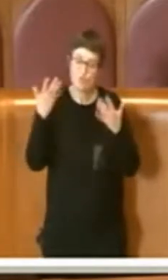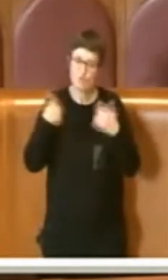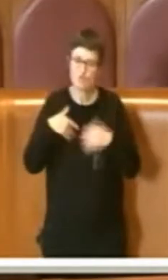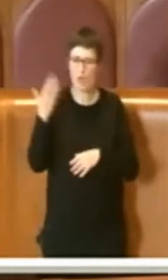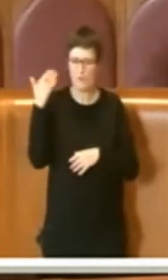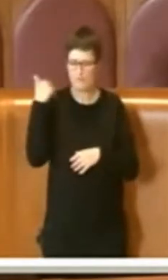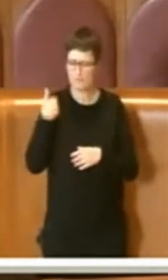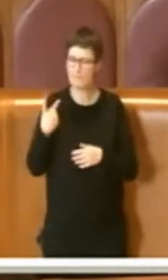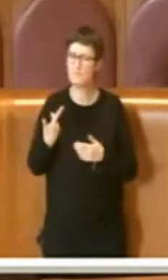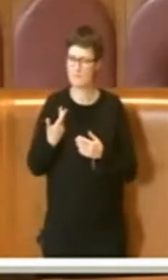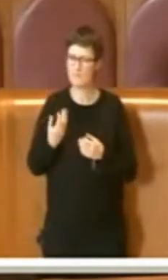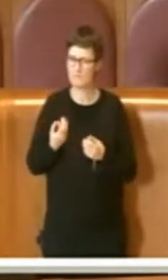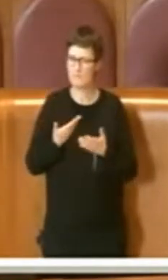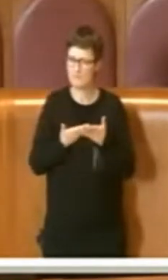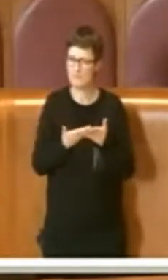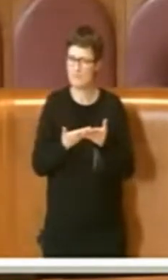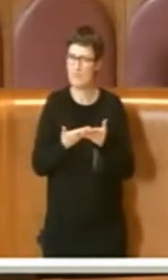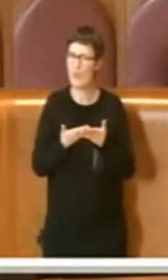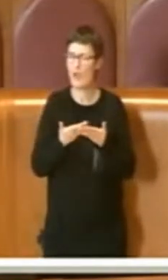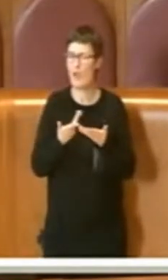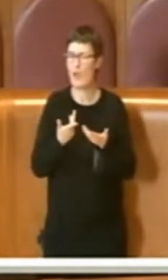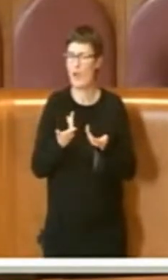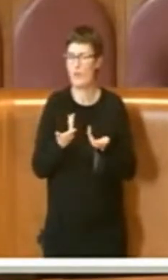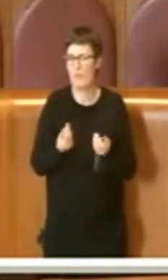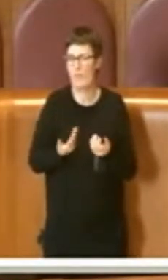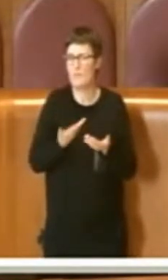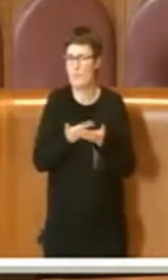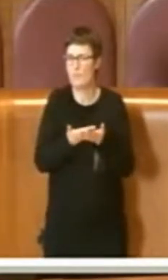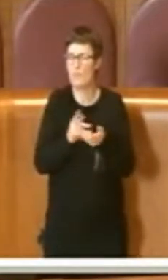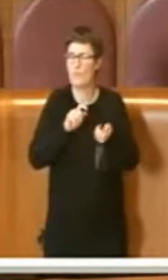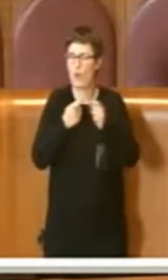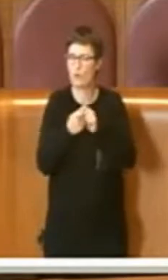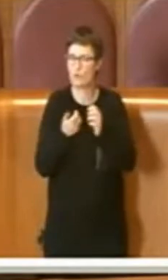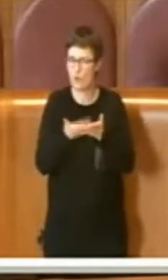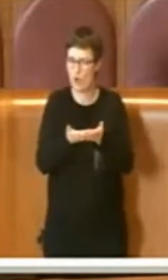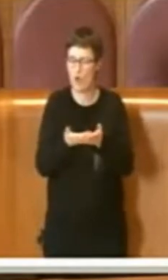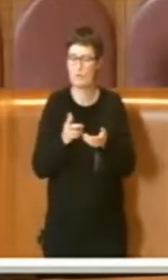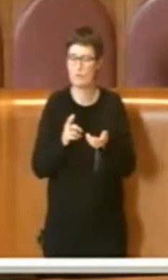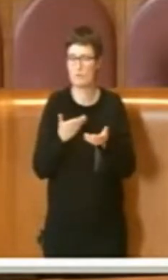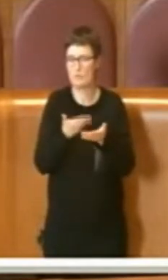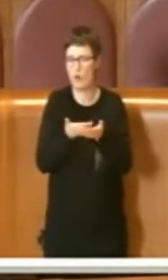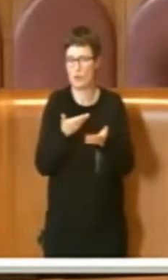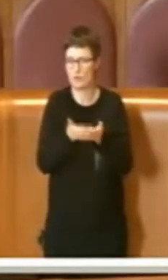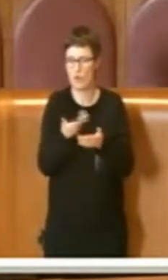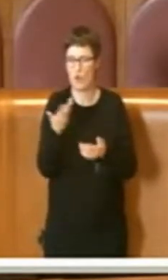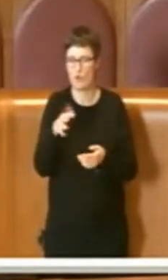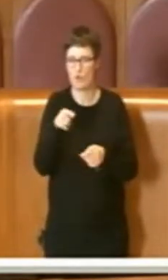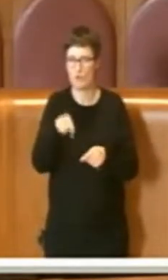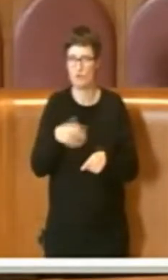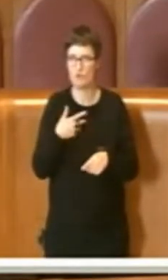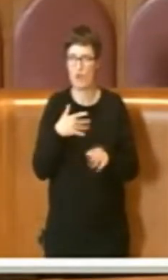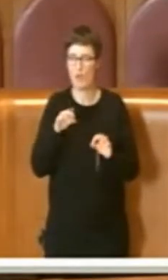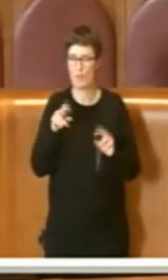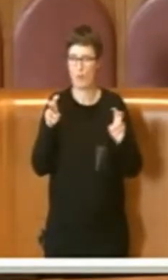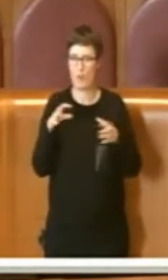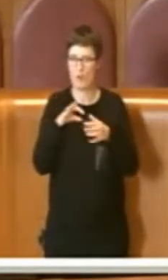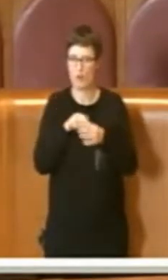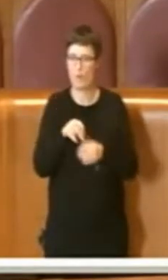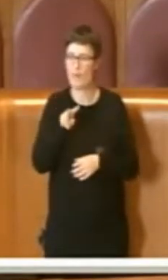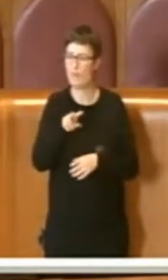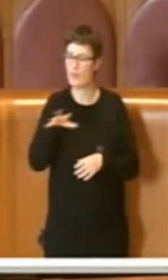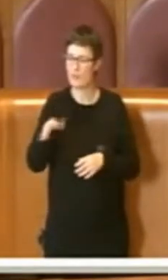mozioni, sempre sullo stesso tema, sì, lo leggo qui, abbiamo approvato già il 25 ottobre del 2018